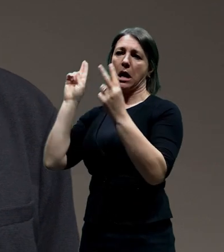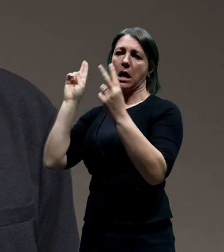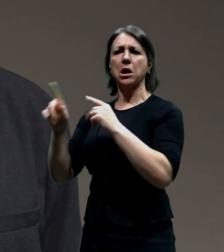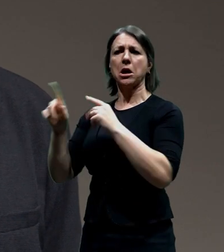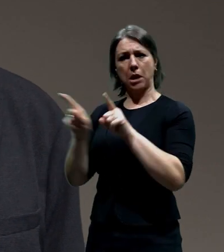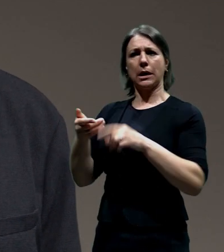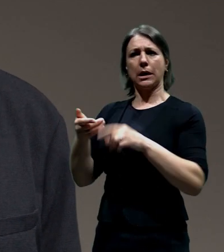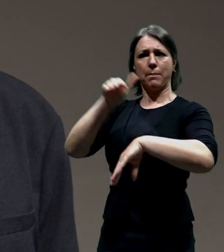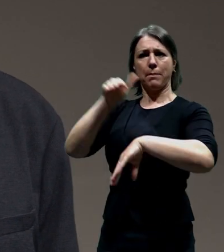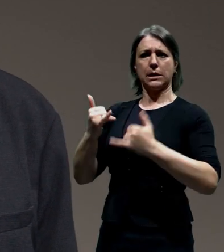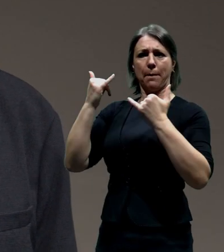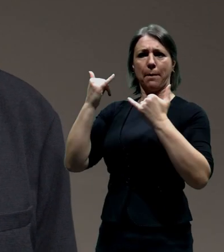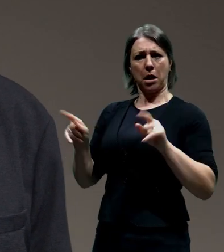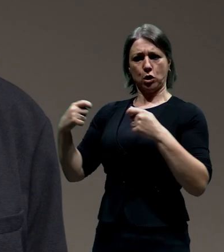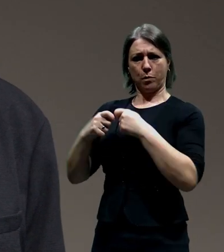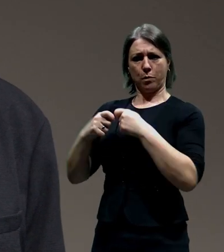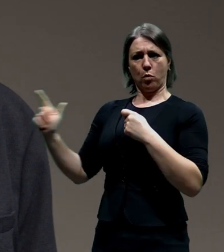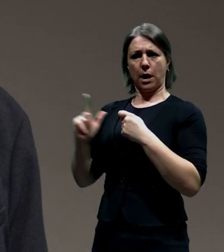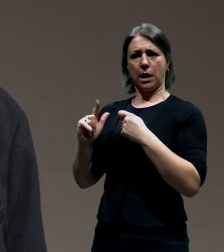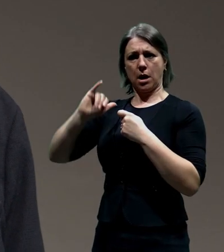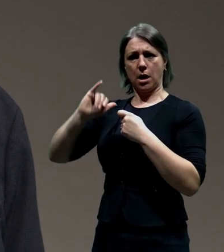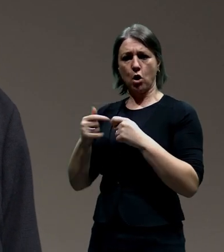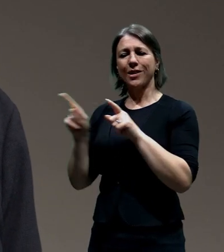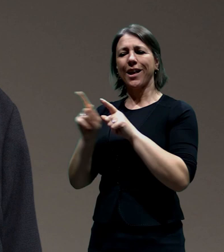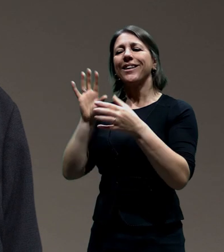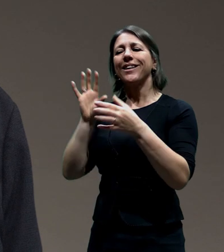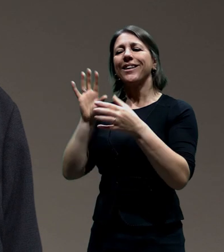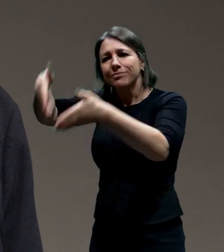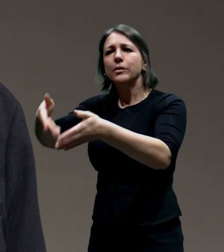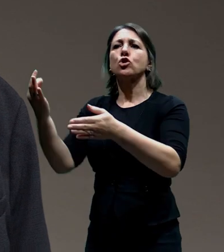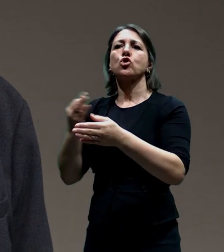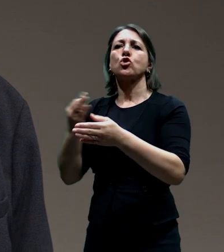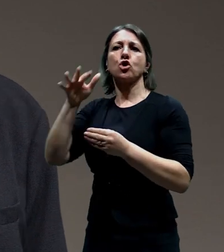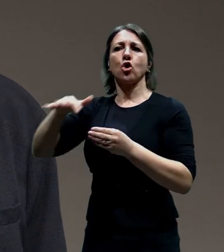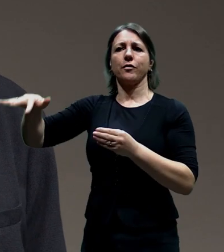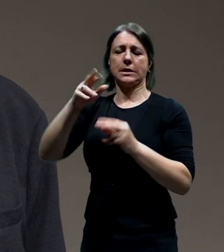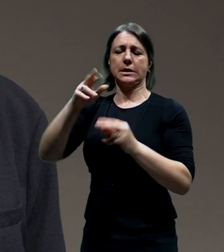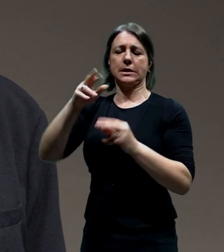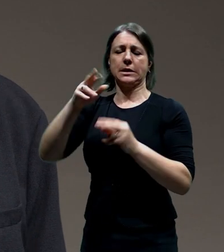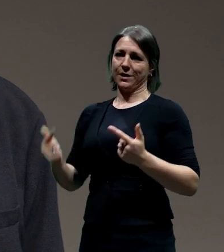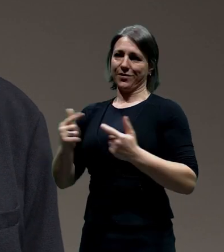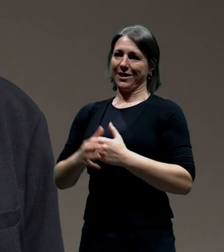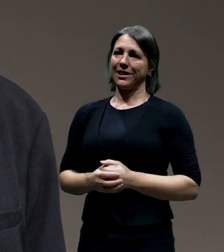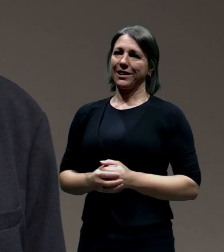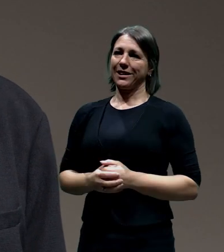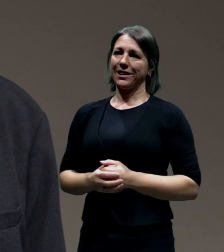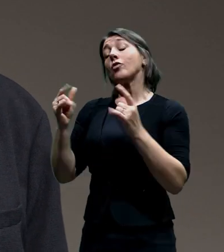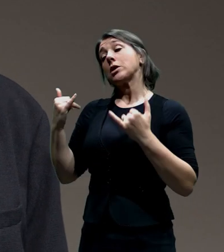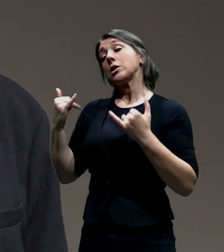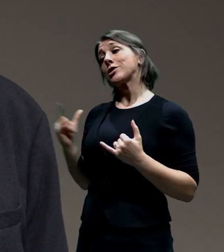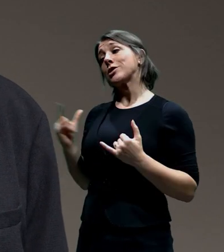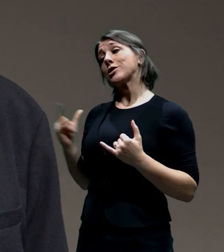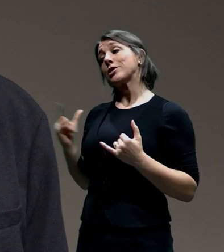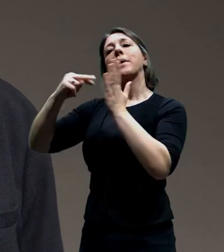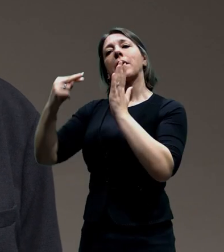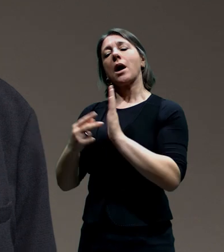a v problematice řešení ulice v Holešovičkách. Přišli jsme s tou vizí, že chceme tyhle